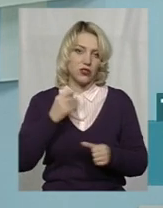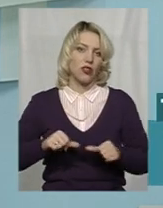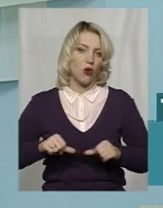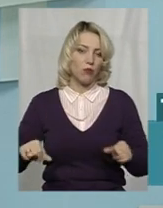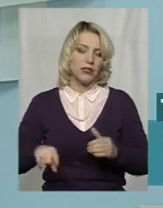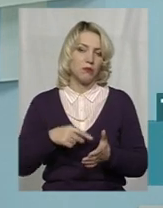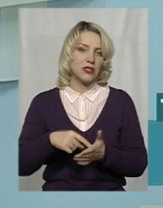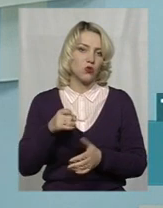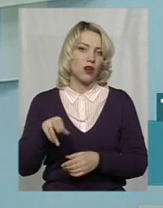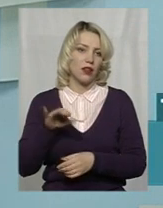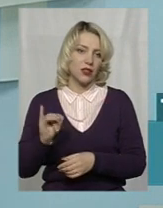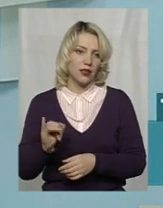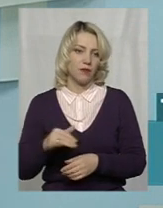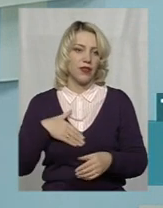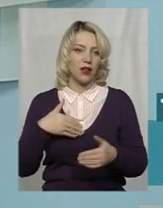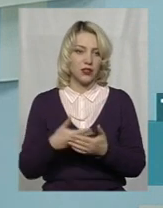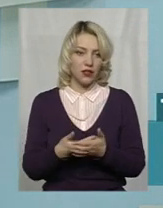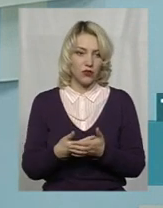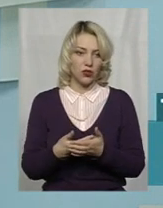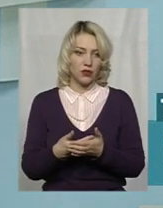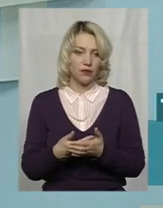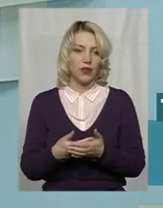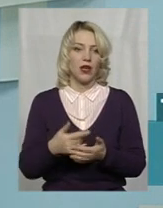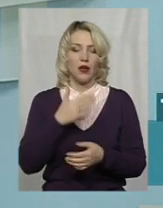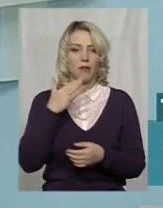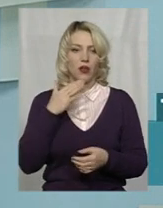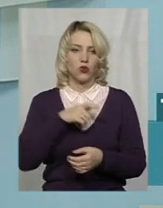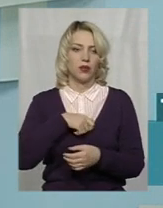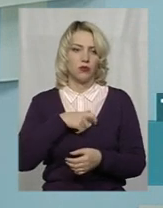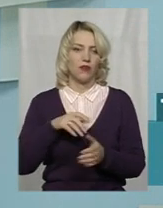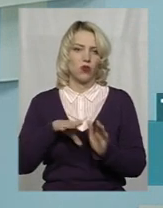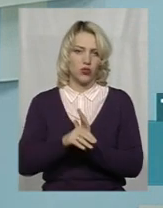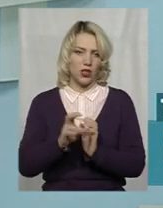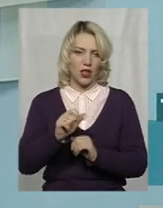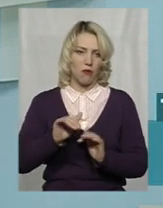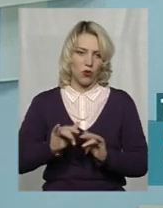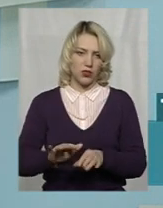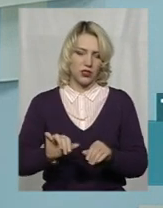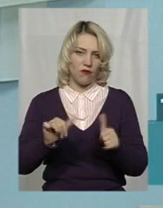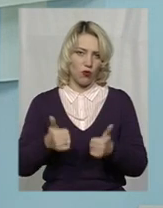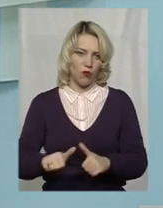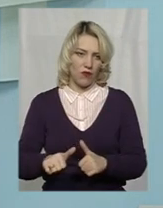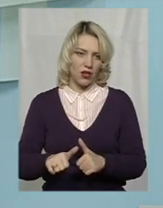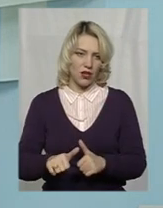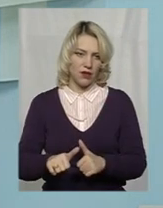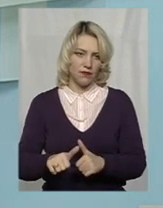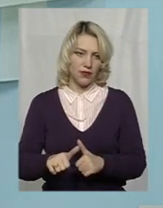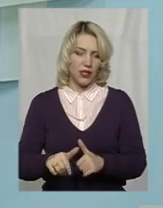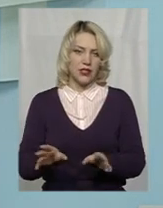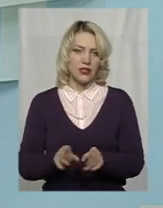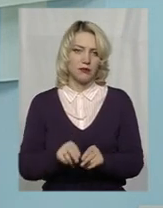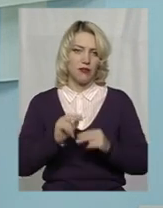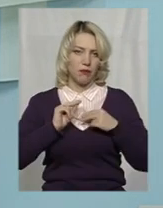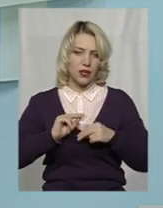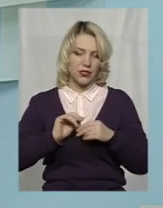міської ради досить активно. Багато депутатів включалося ще на процесі формування, співпраці